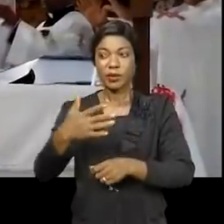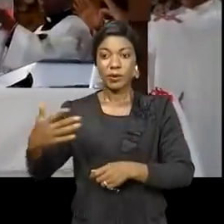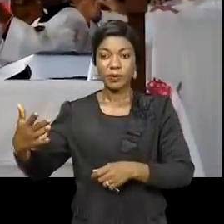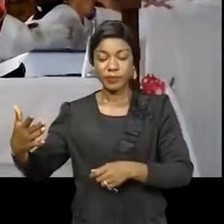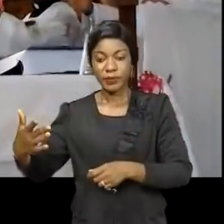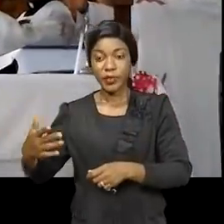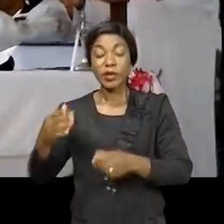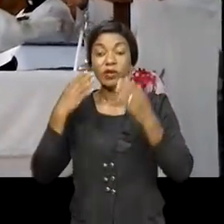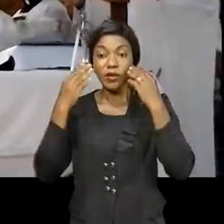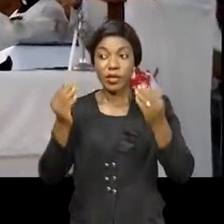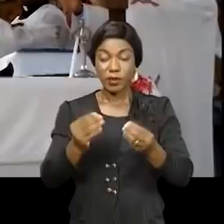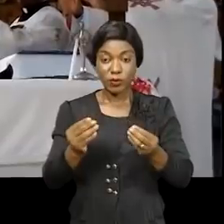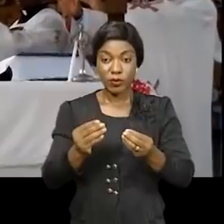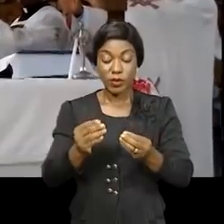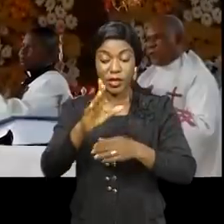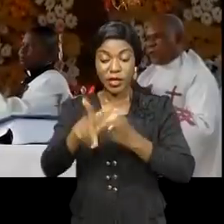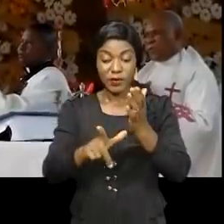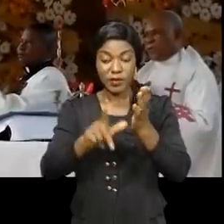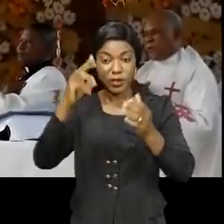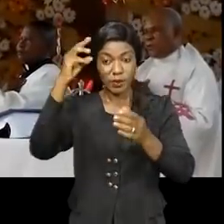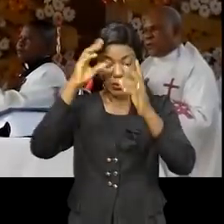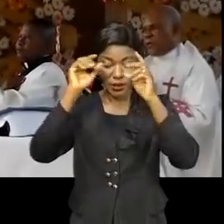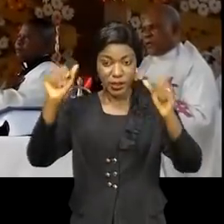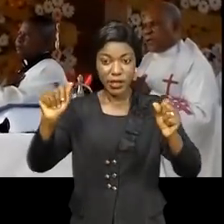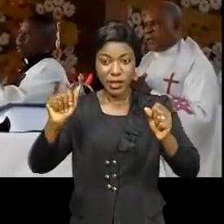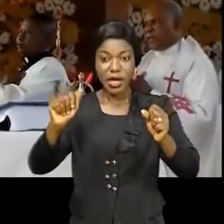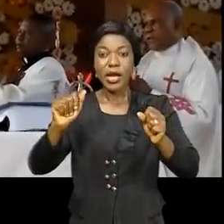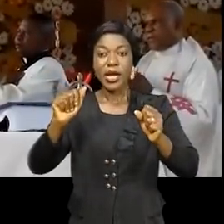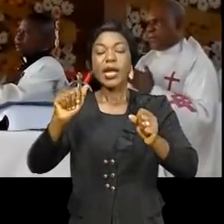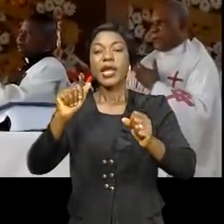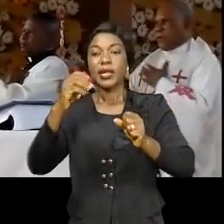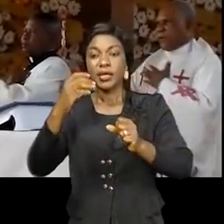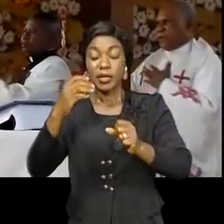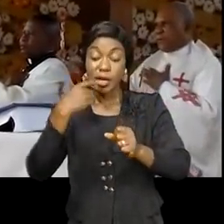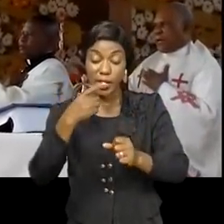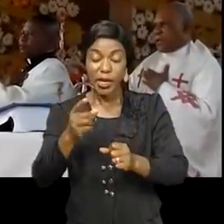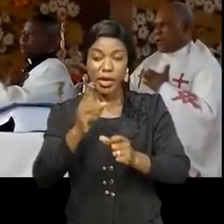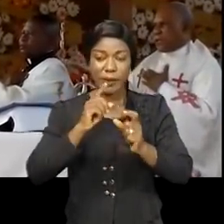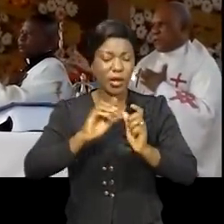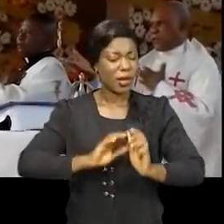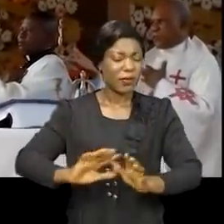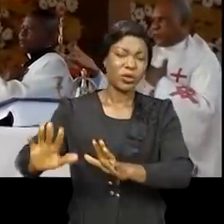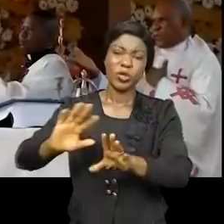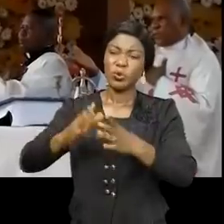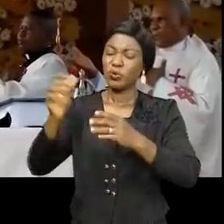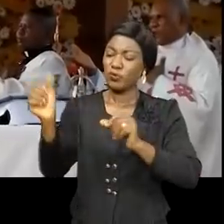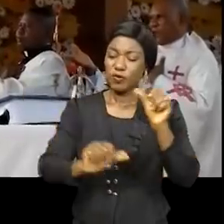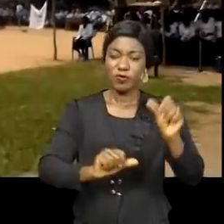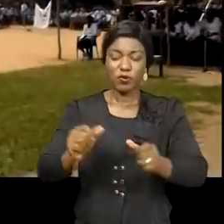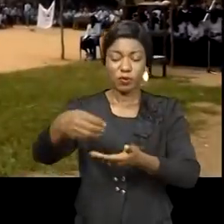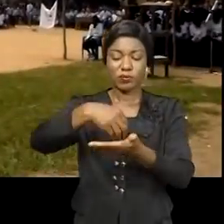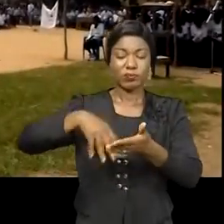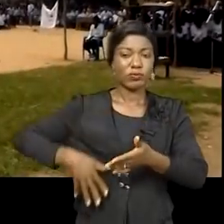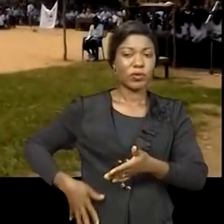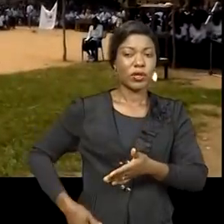cette occasion, le vice-président de la Synchro a invité les acteurs éducatifs à bannir les antivaleurs comme corruption,